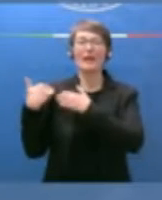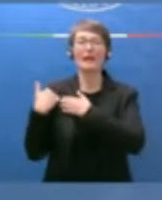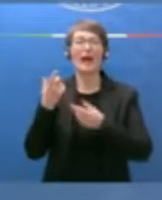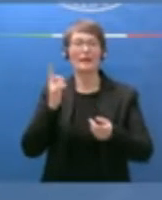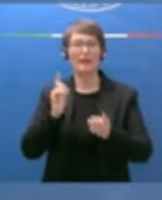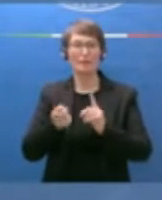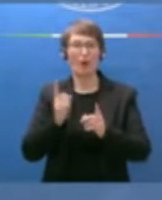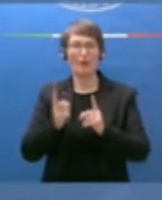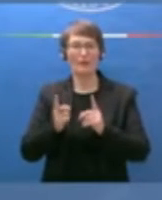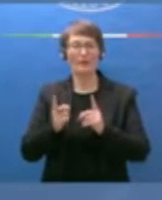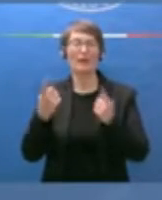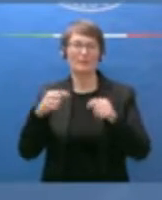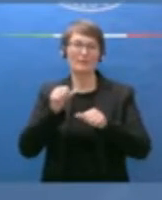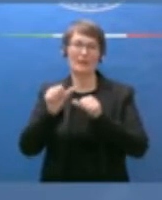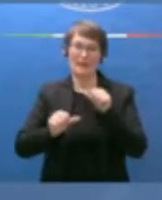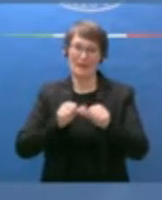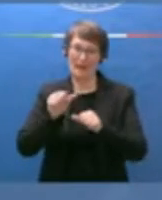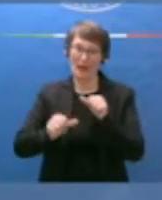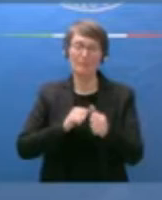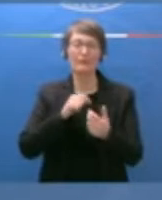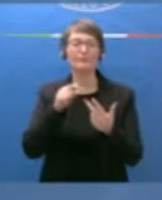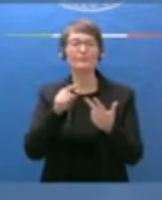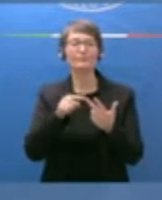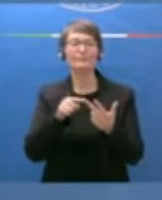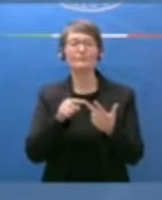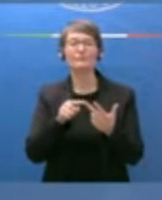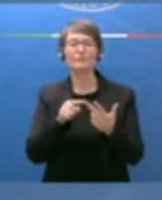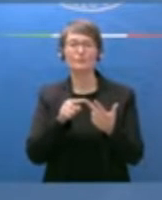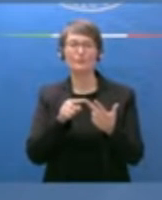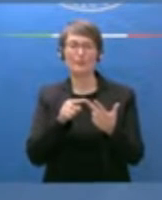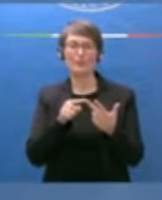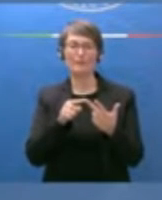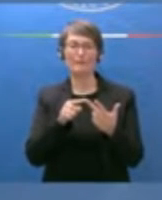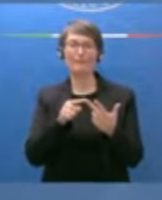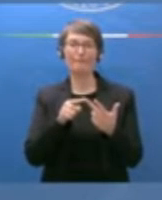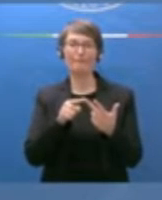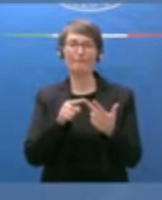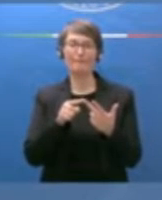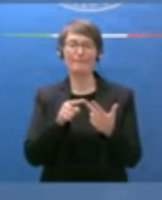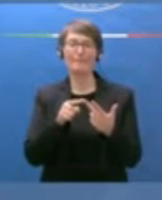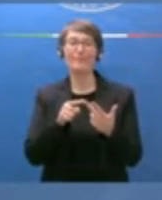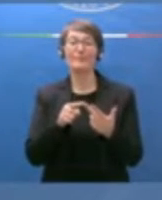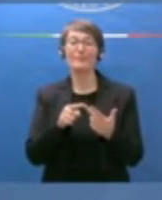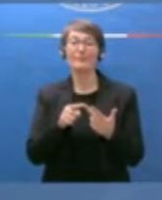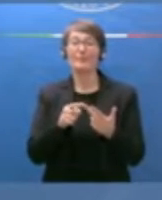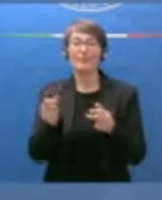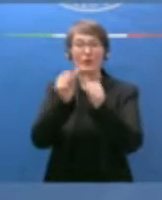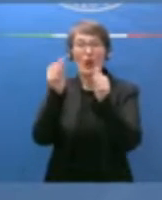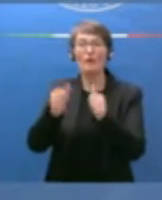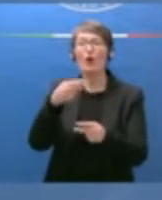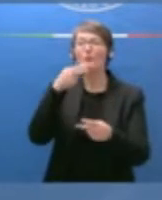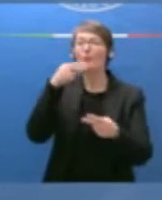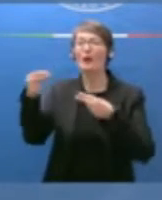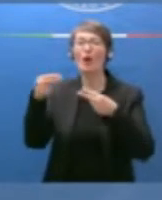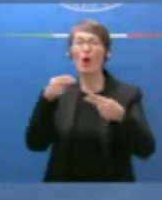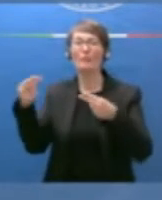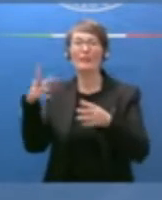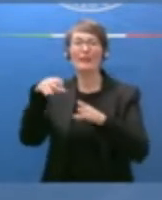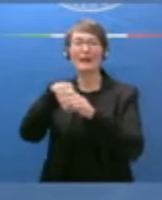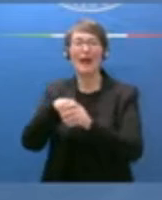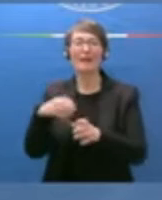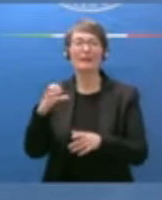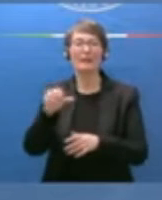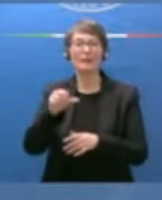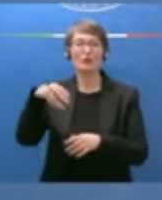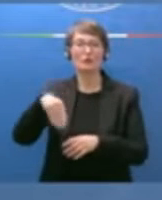modificato in modo incisivo le modalità di nomine all'interno del CSM dei vertici